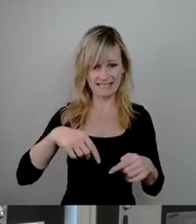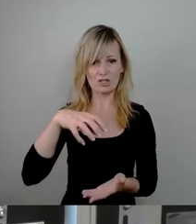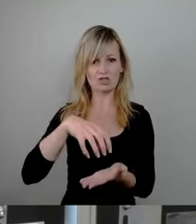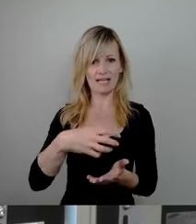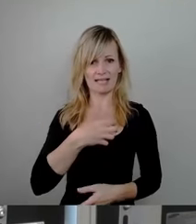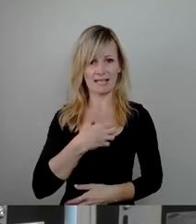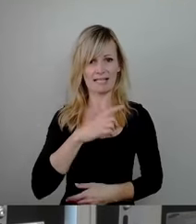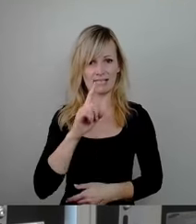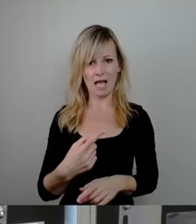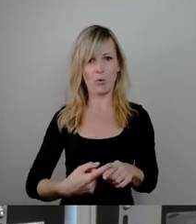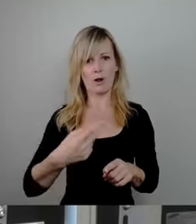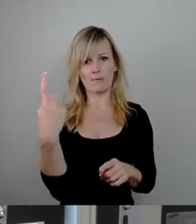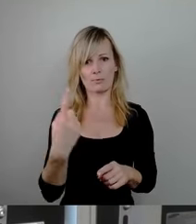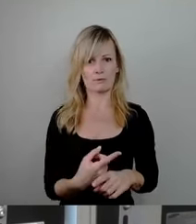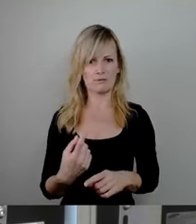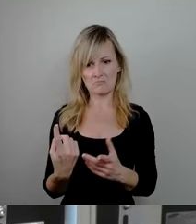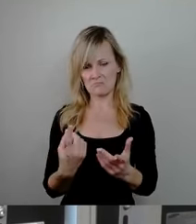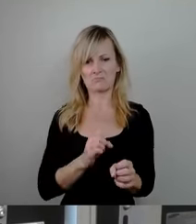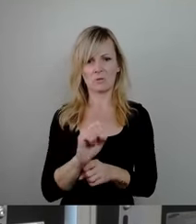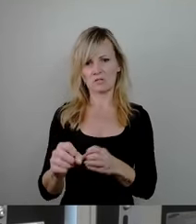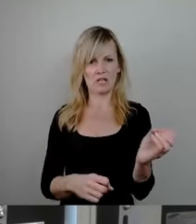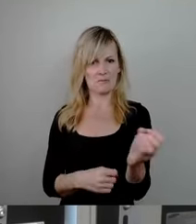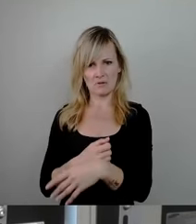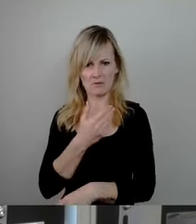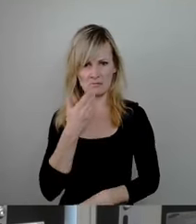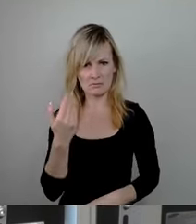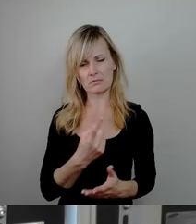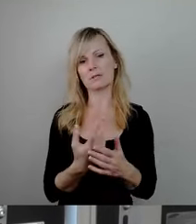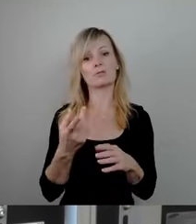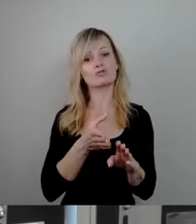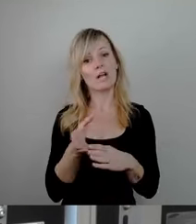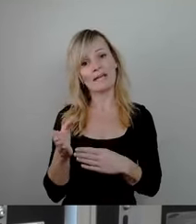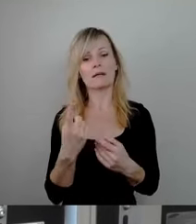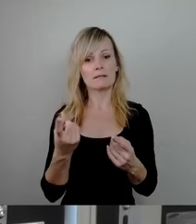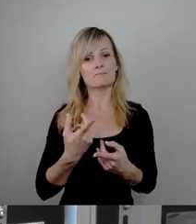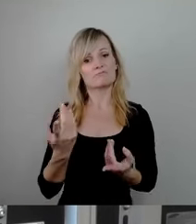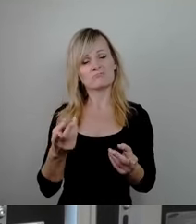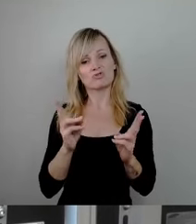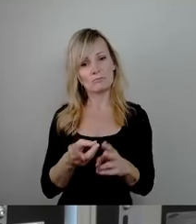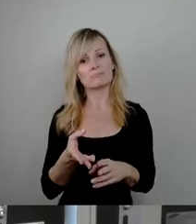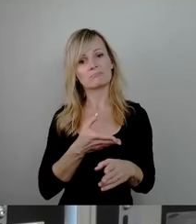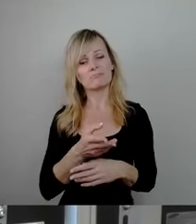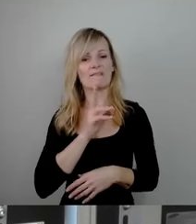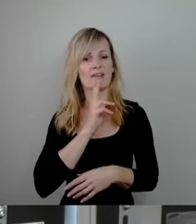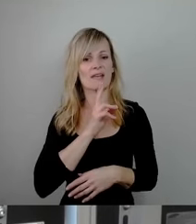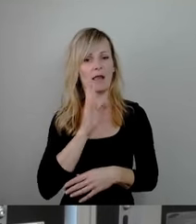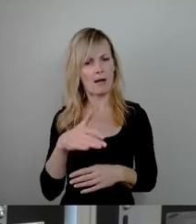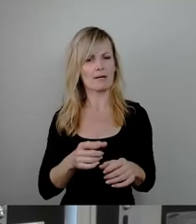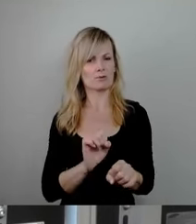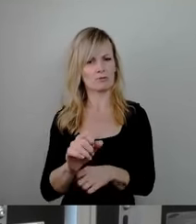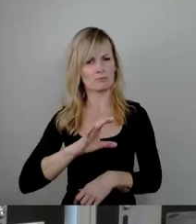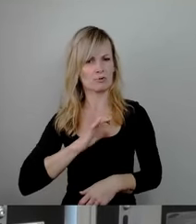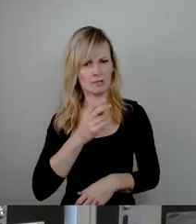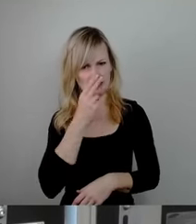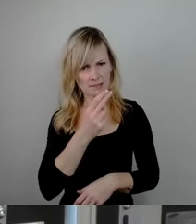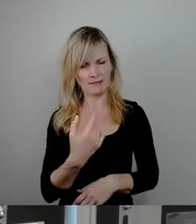Lassen Sie uns damit brechen, Scheitern als Niederlage zu begreifen, sehen wir die Chance. Warum nicht Brückenzug B als lang ersehnte